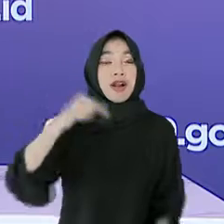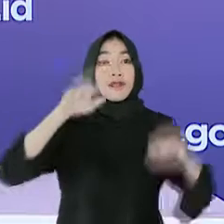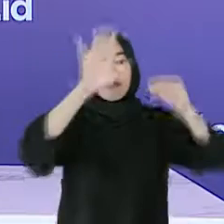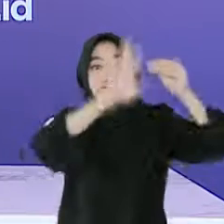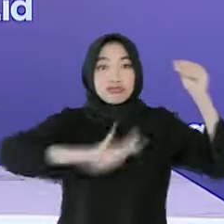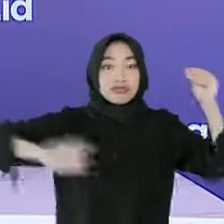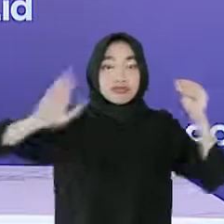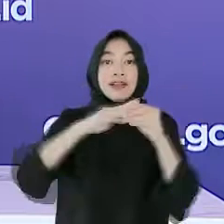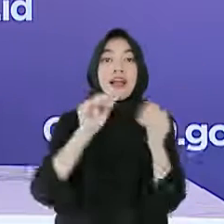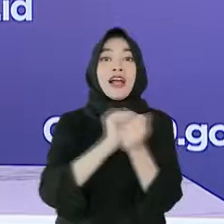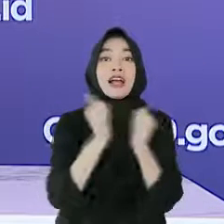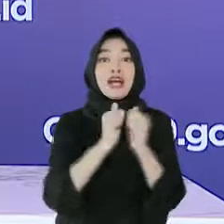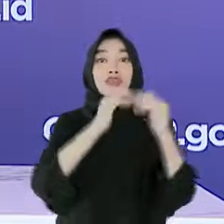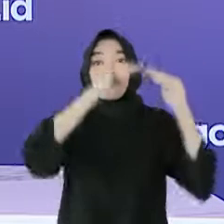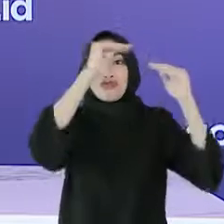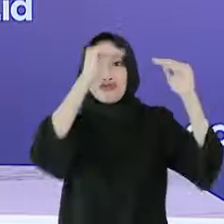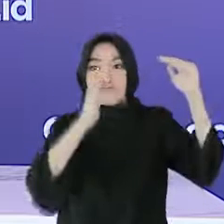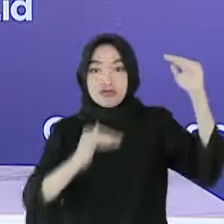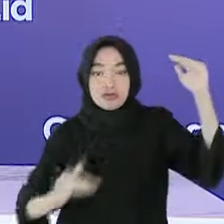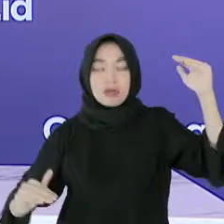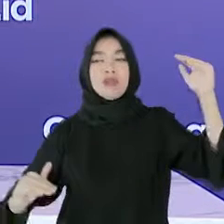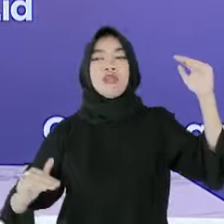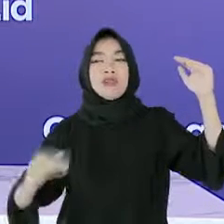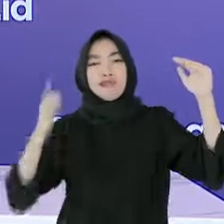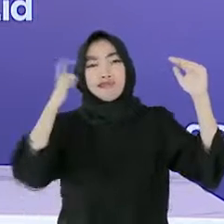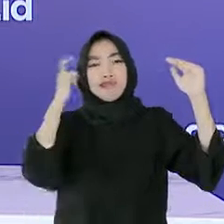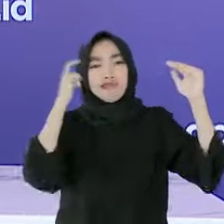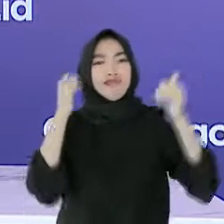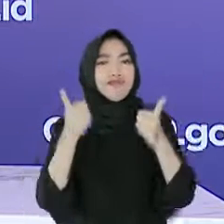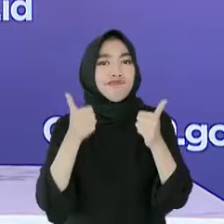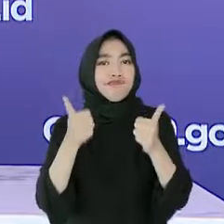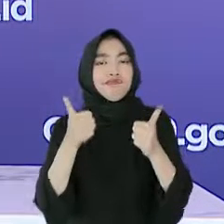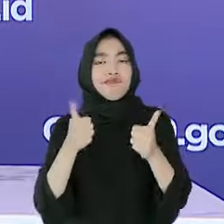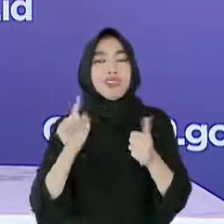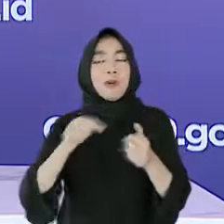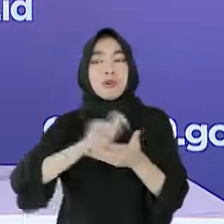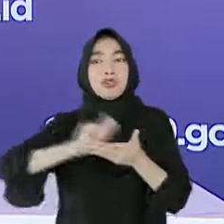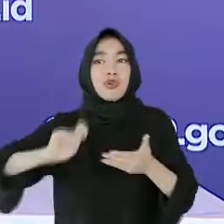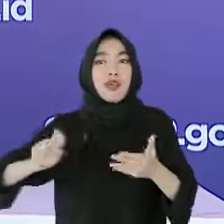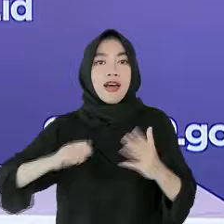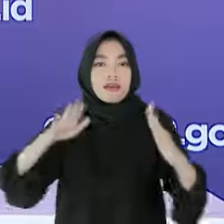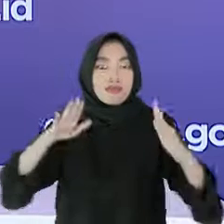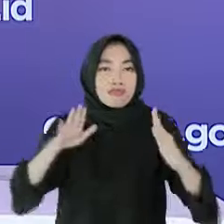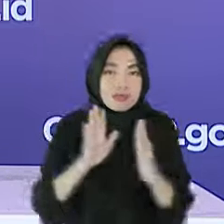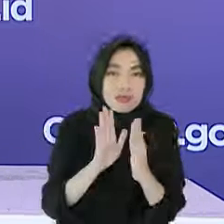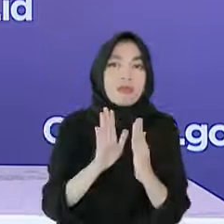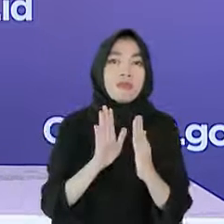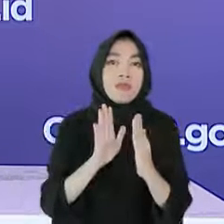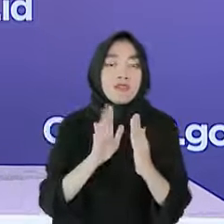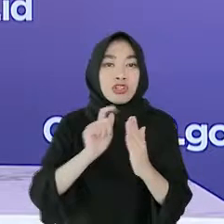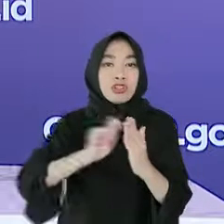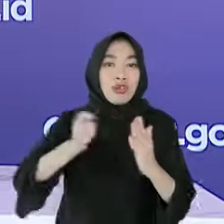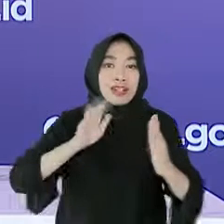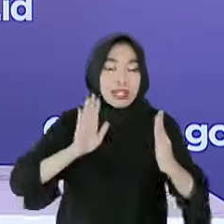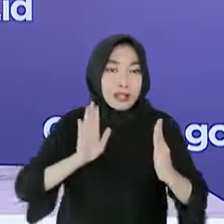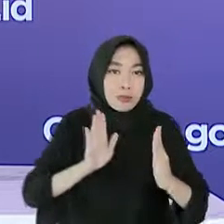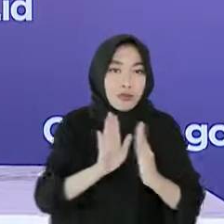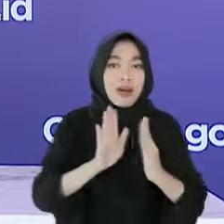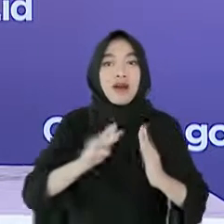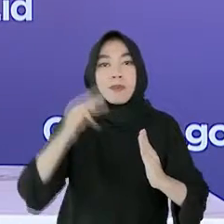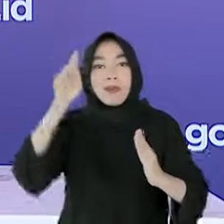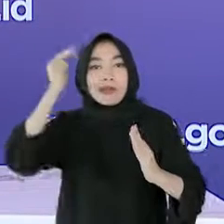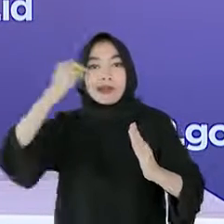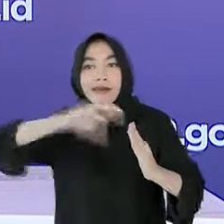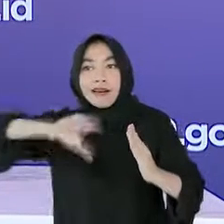saat ini patut diapresiasi seluruh elemen yang mendukung kegiatan belajar mengajar tatap muka baik pemerintah daerah